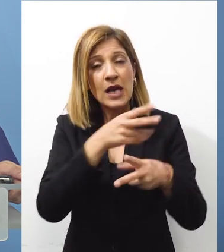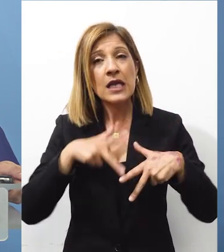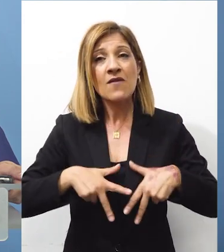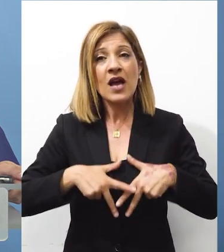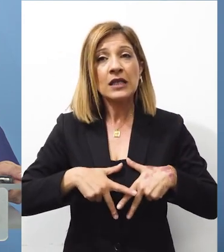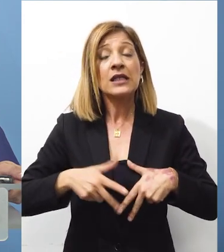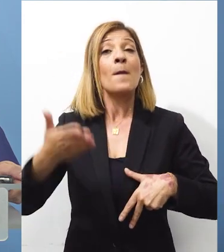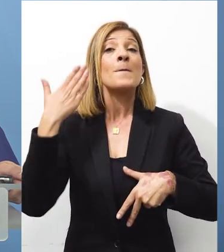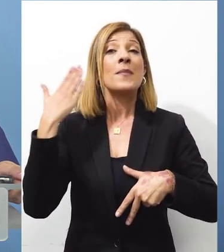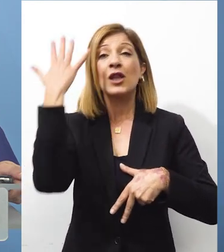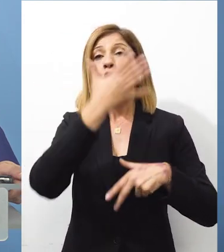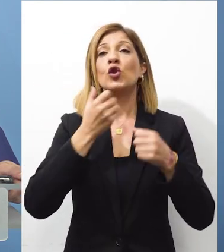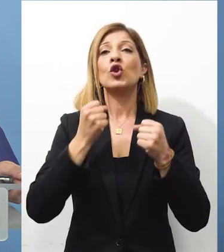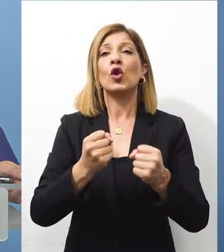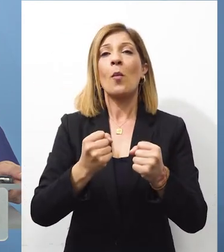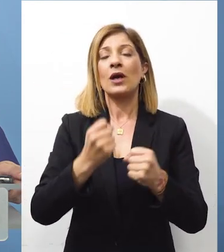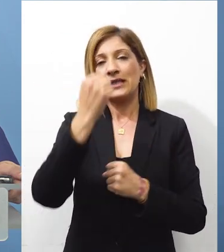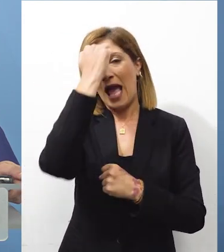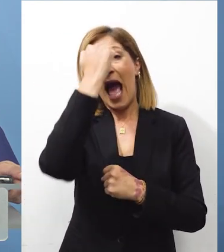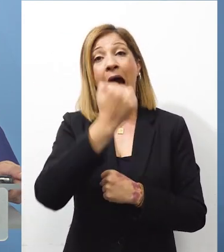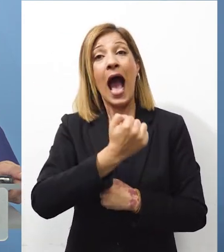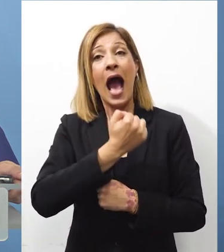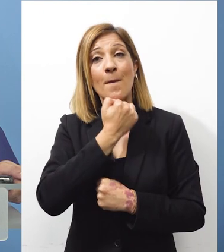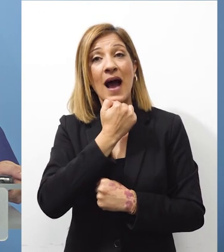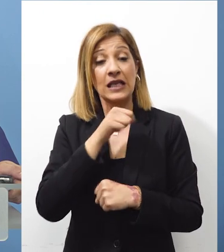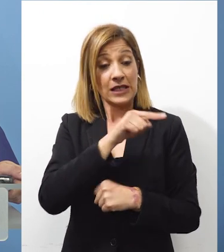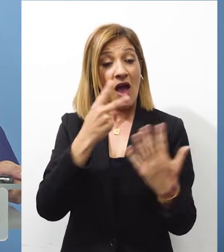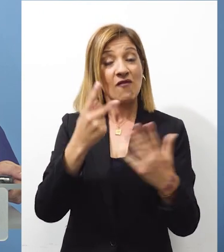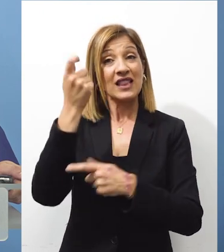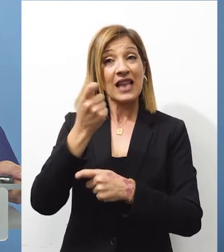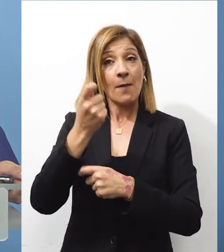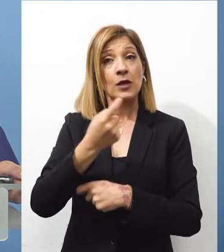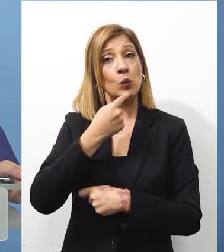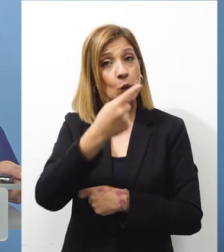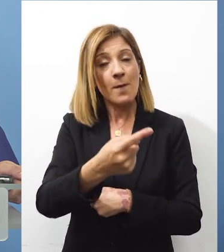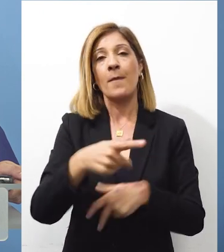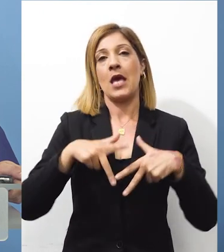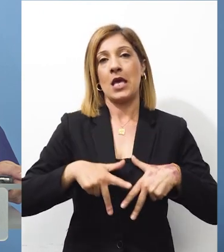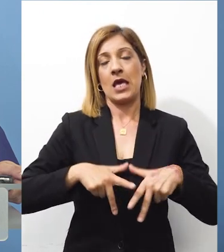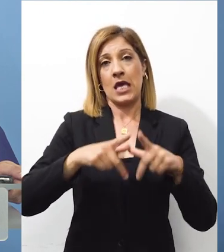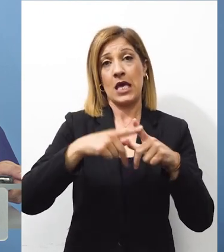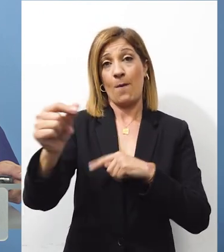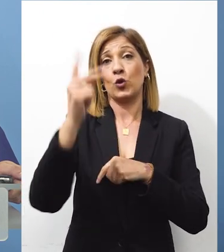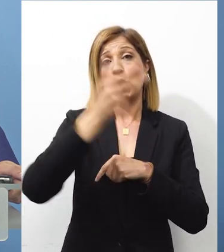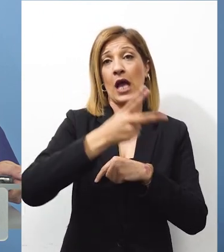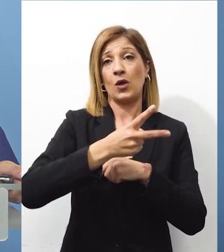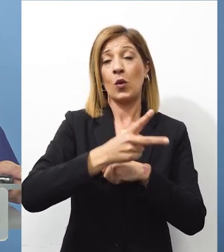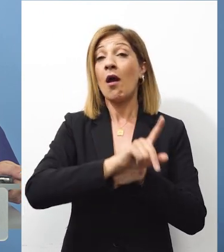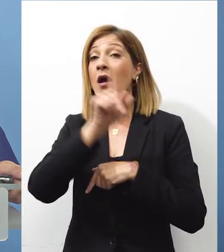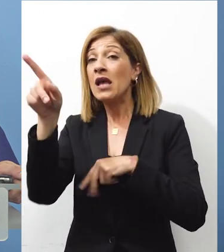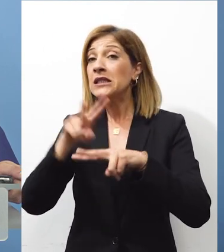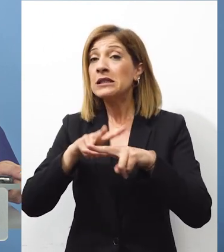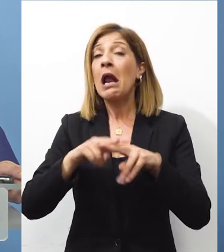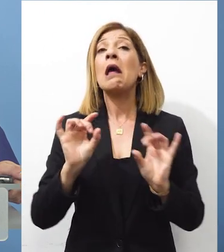την τρομοκρατική ενέργεια της χαμάς στις 7 Μαρτίου. Η κυριακή δημοκρατία από τις πρώτες χώρες,